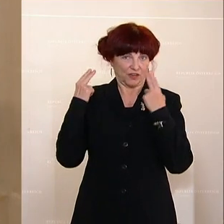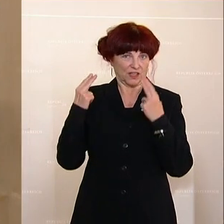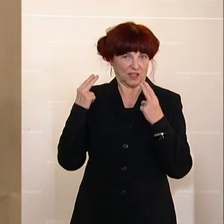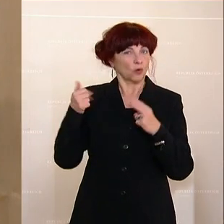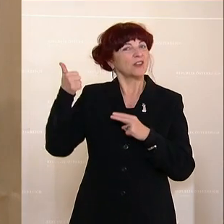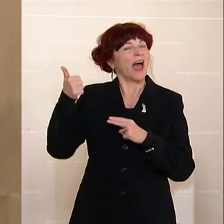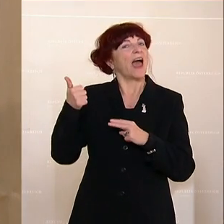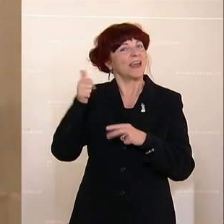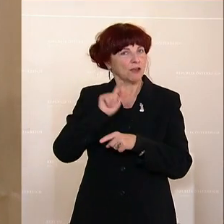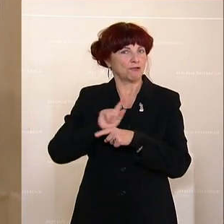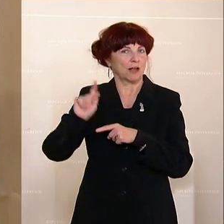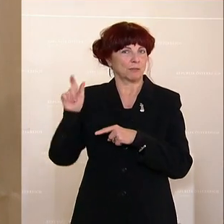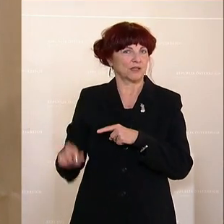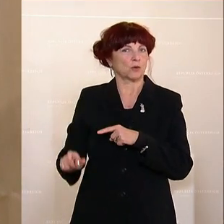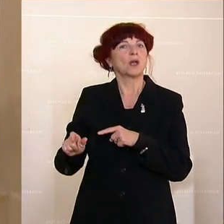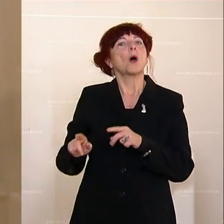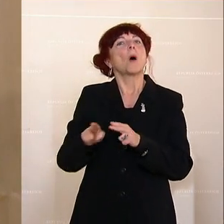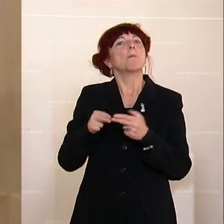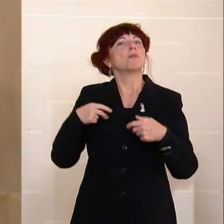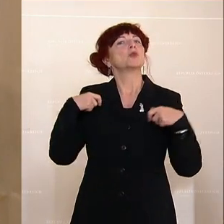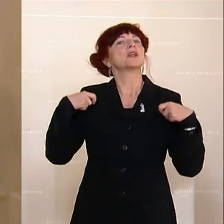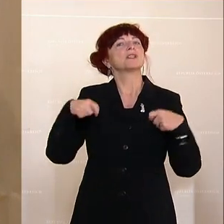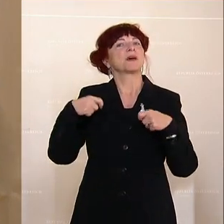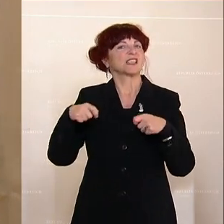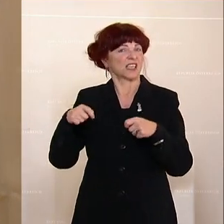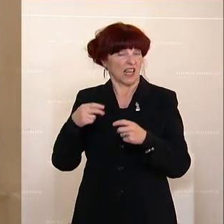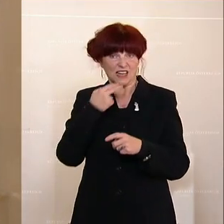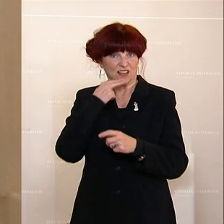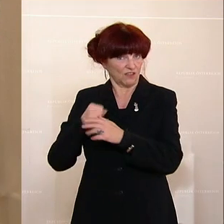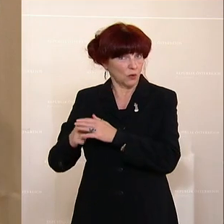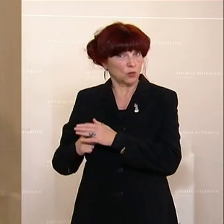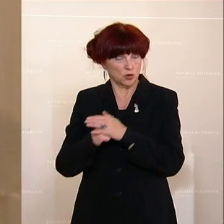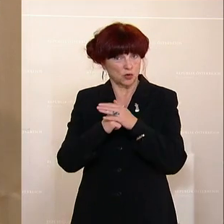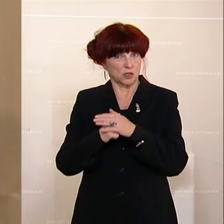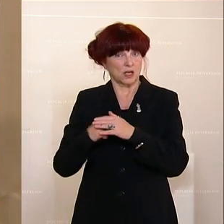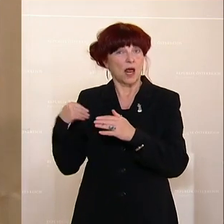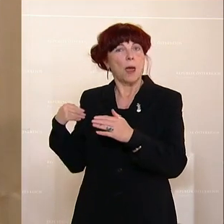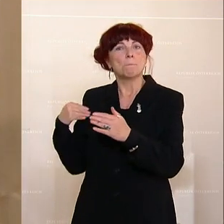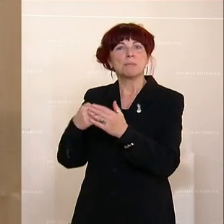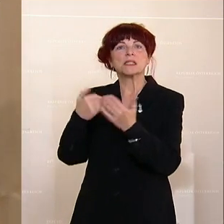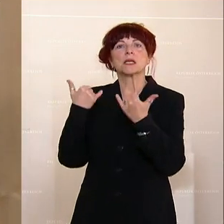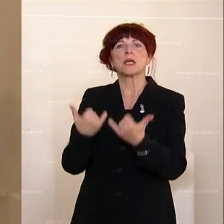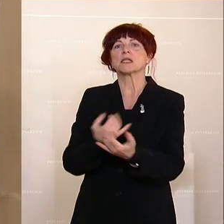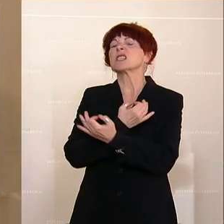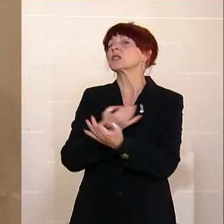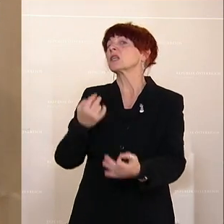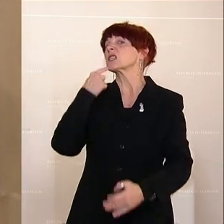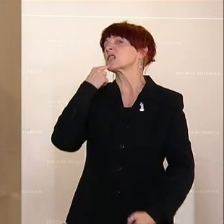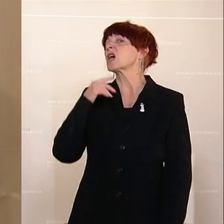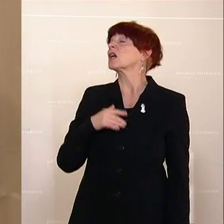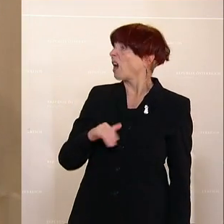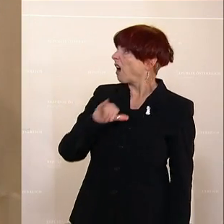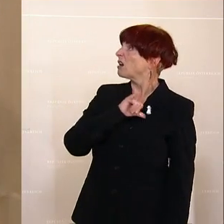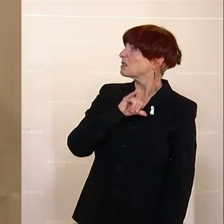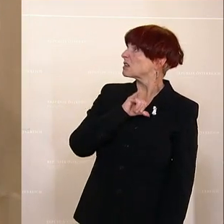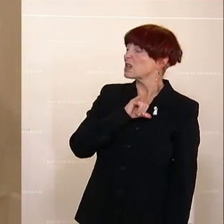doch noch. Und zwar, das ist der Herr Bundespräsident, den Sie bei der nächsten Wahl auch unterstützen wollen. Der hat zu all dem bis heute nichts gesagt. Und das finde ich auch interessant, weil der